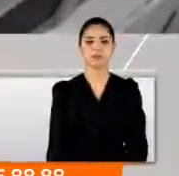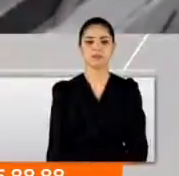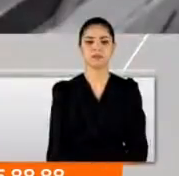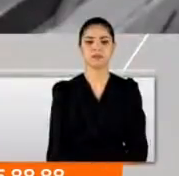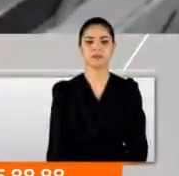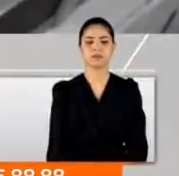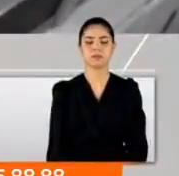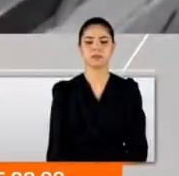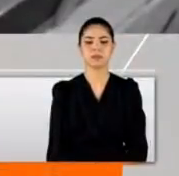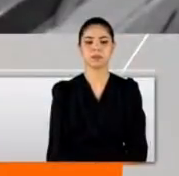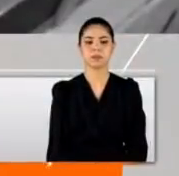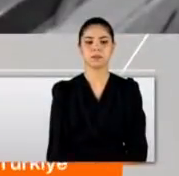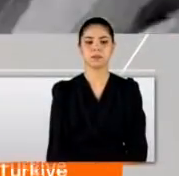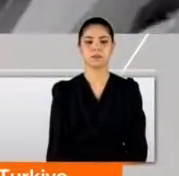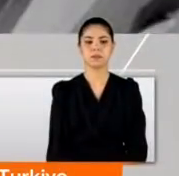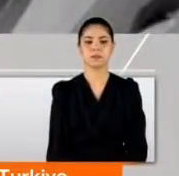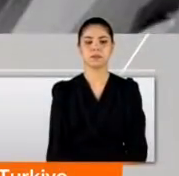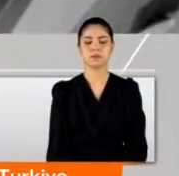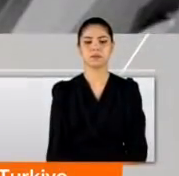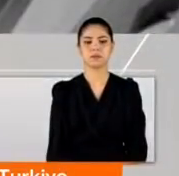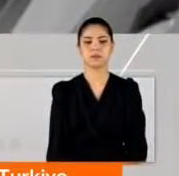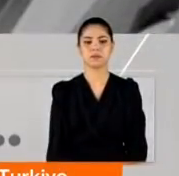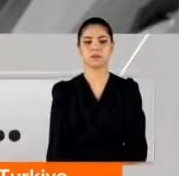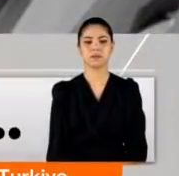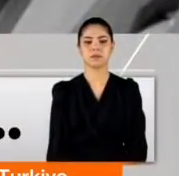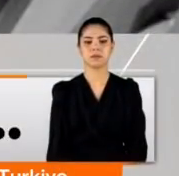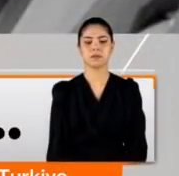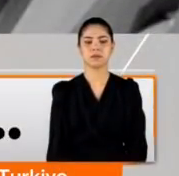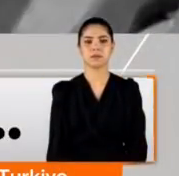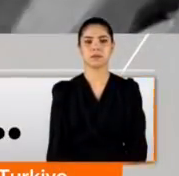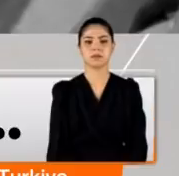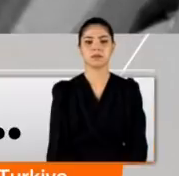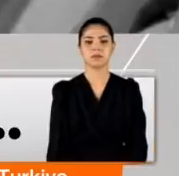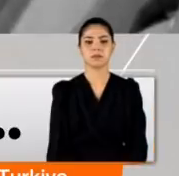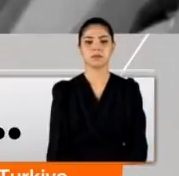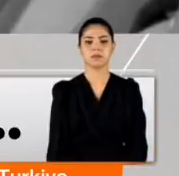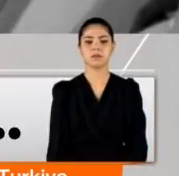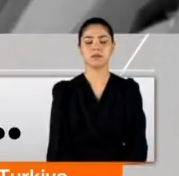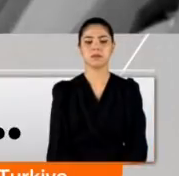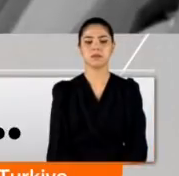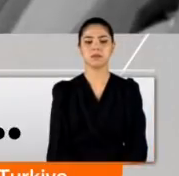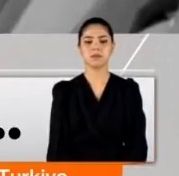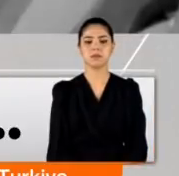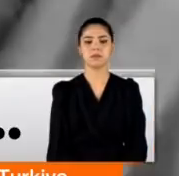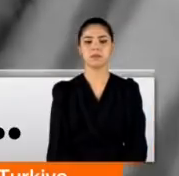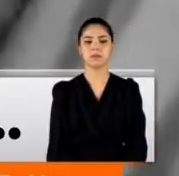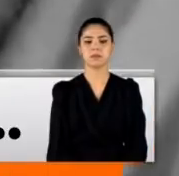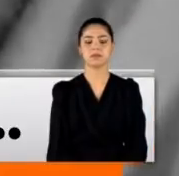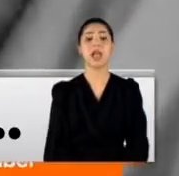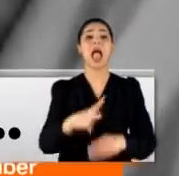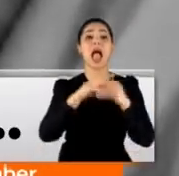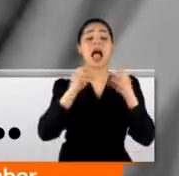Saat iki civarında güvenlik şirketimizin dükkanımıza hırsız alır mı aldığını belirterek bize bilgi verdi.